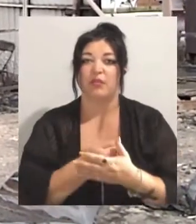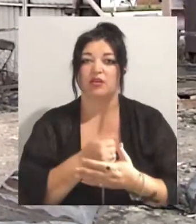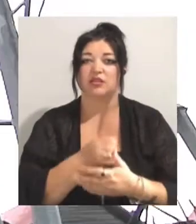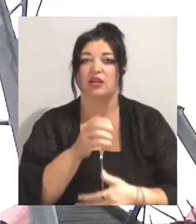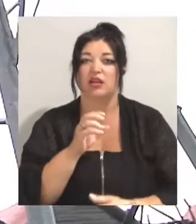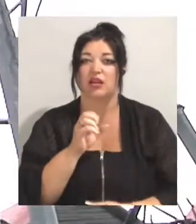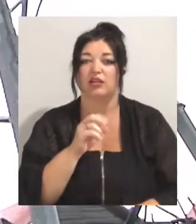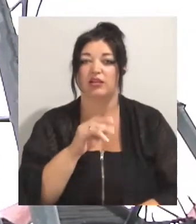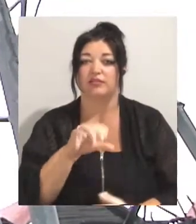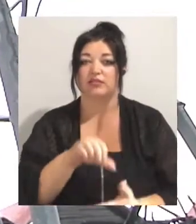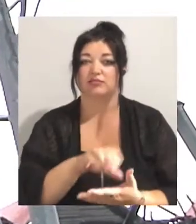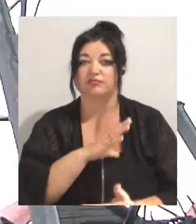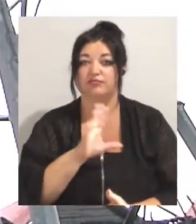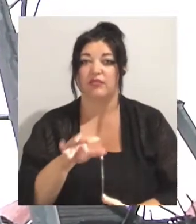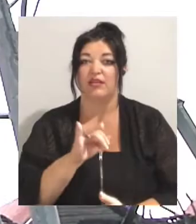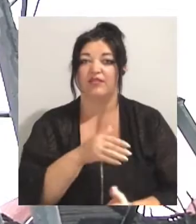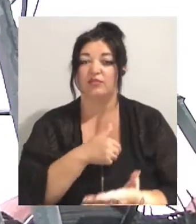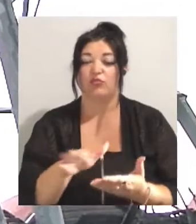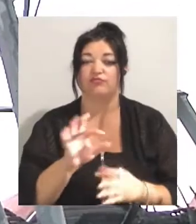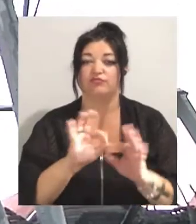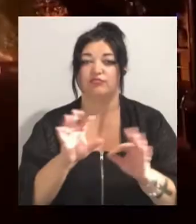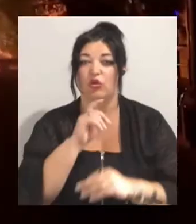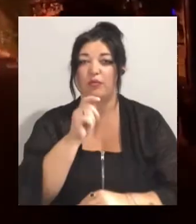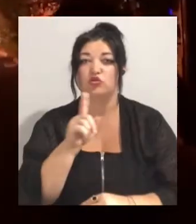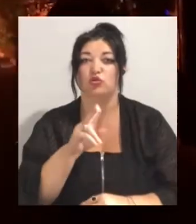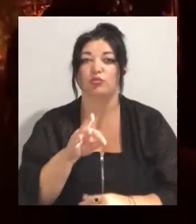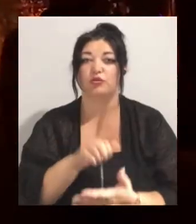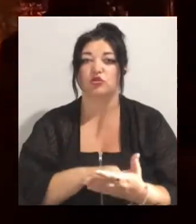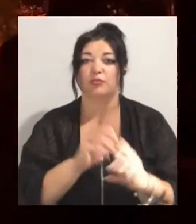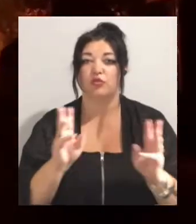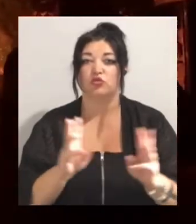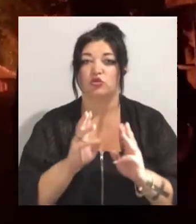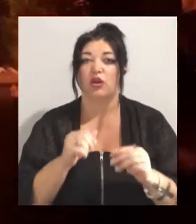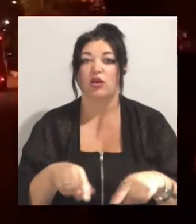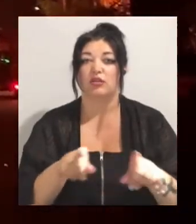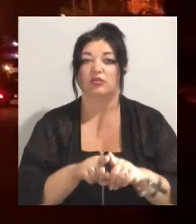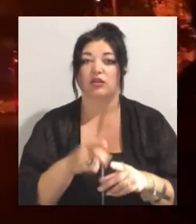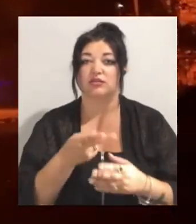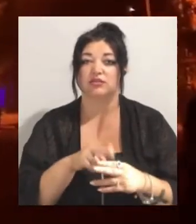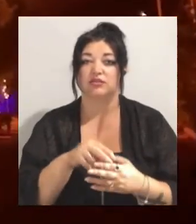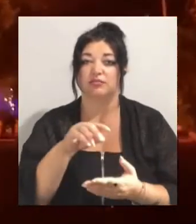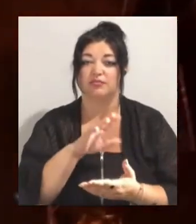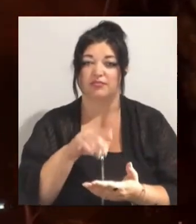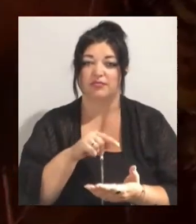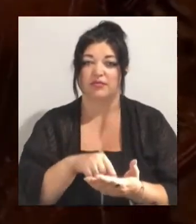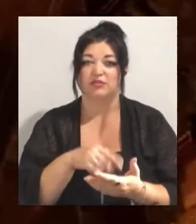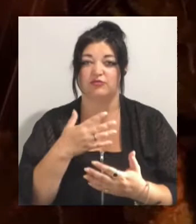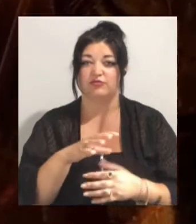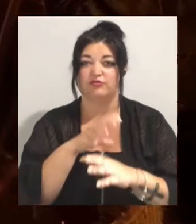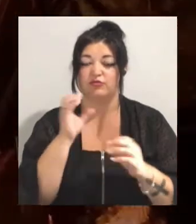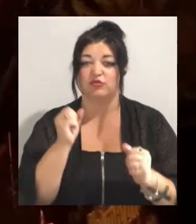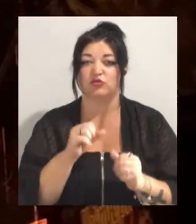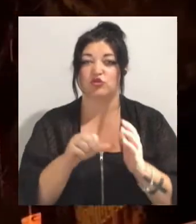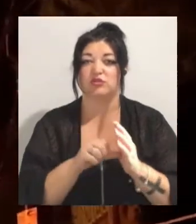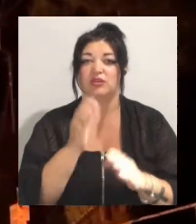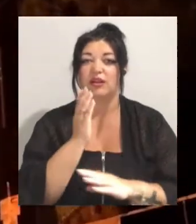бази Граніт відмовився надвати коментар щодо причини пожежі. А так, це місце виглядало уночі. Зайнялися шість дерев'яних будинків.